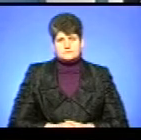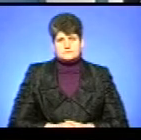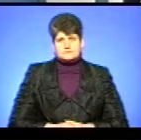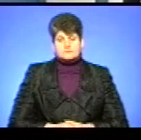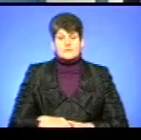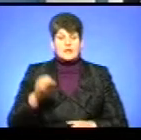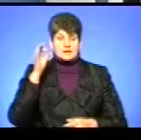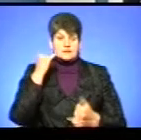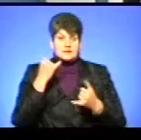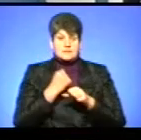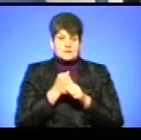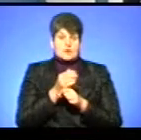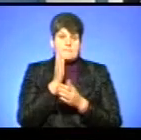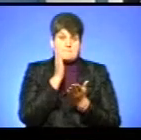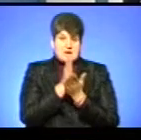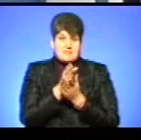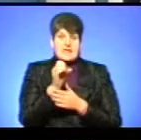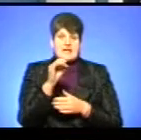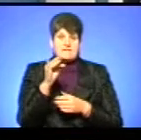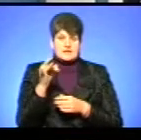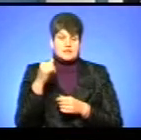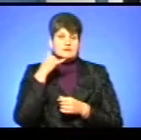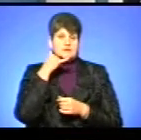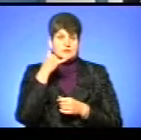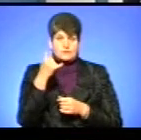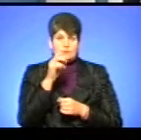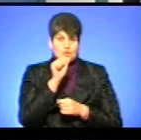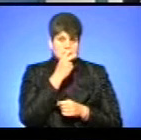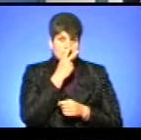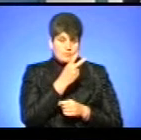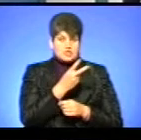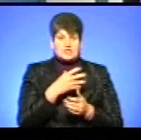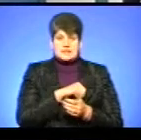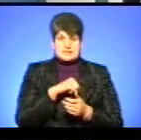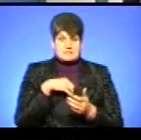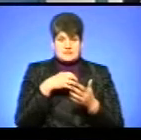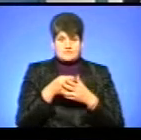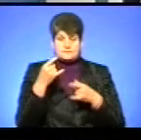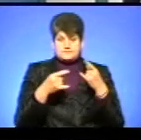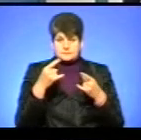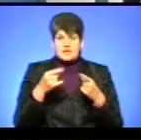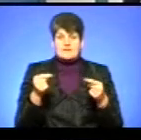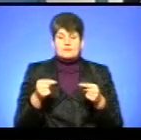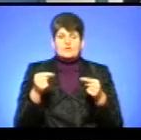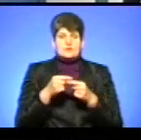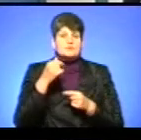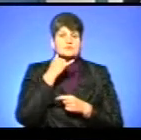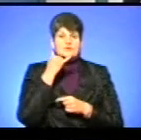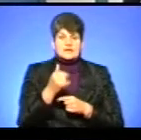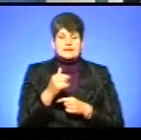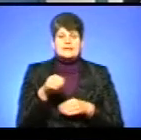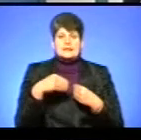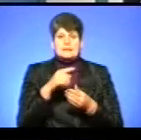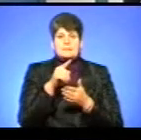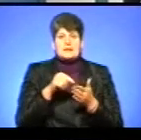Нагадаю, ми працюємо у прямому ефірі. Телефон студії можете побачити на своїх екранах і відповідно зателефонувати і поставити